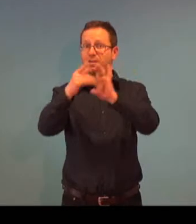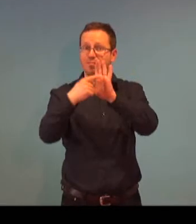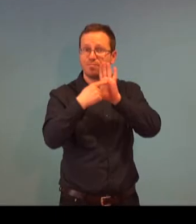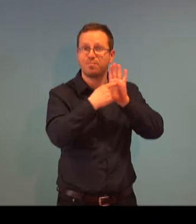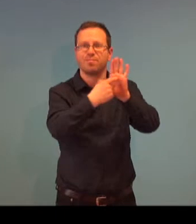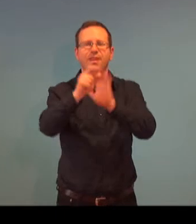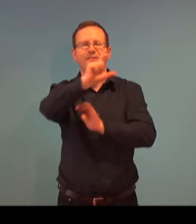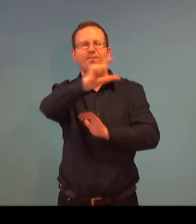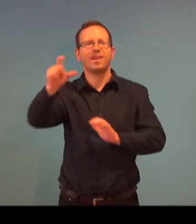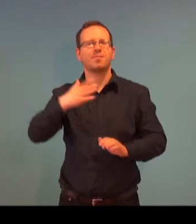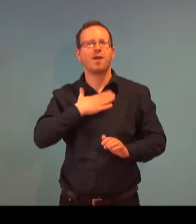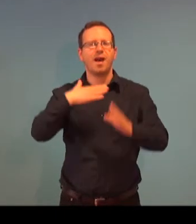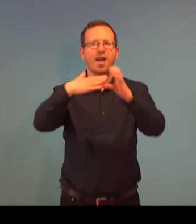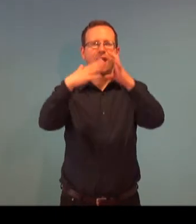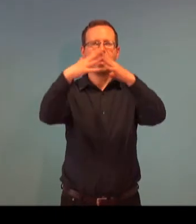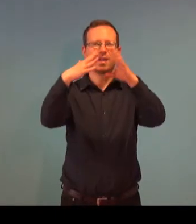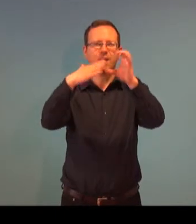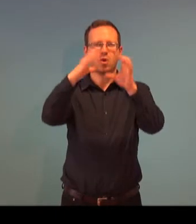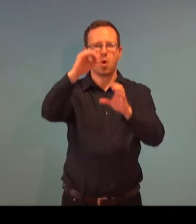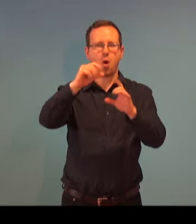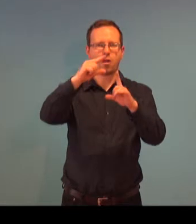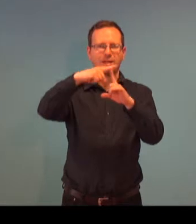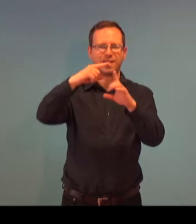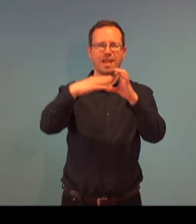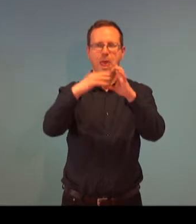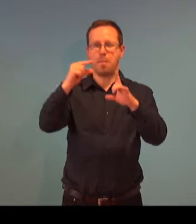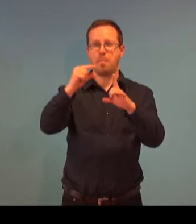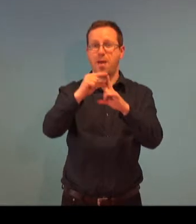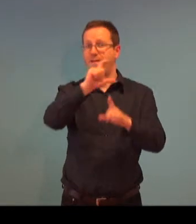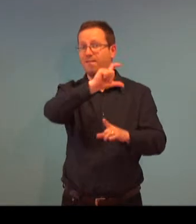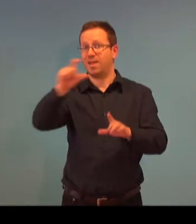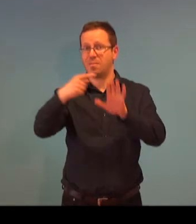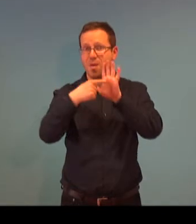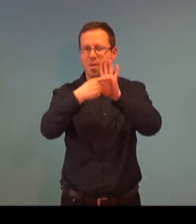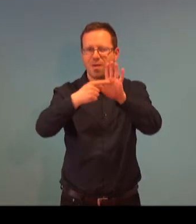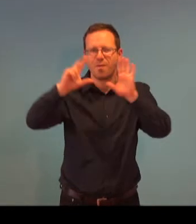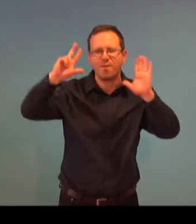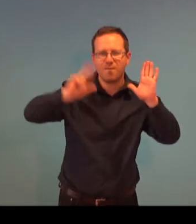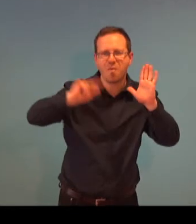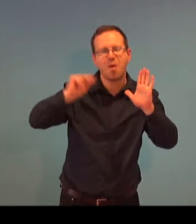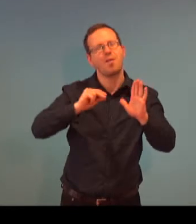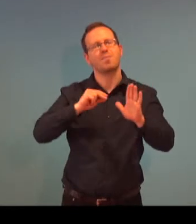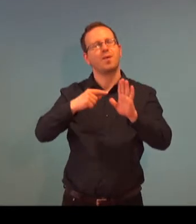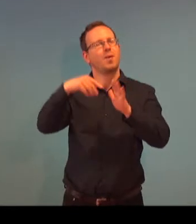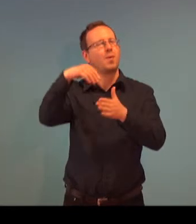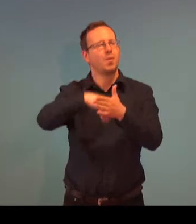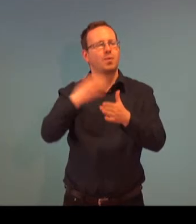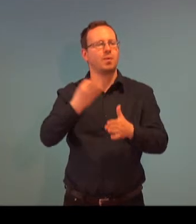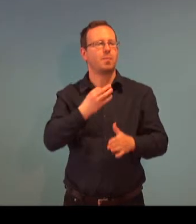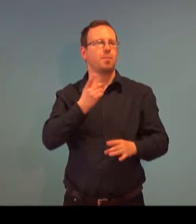Měli jste možnost se podívat k nám virtuálně do e-boteku, tady mám ještě několik